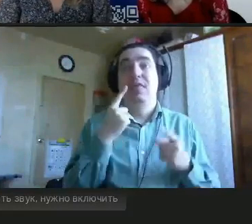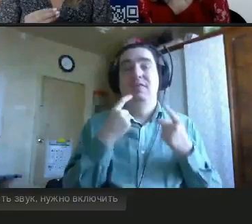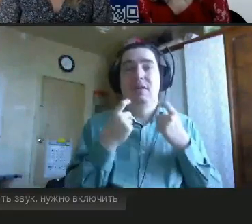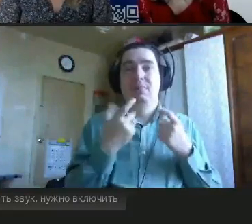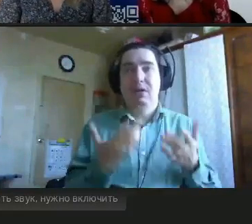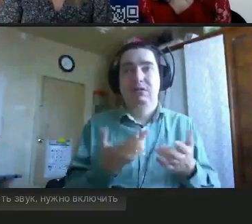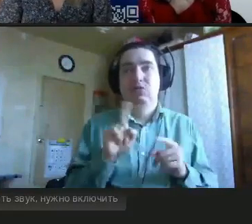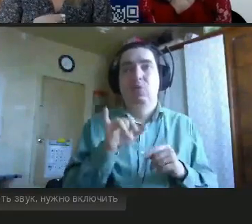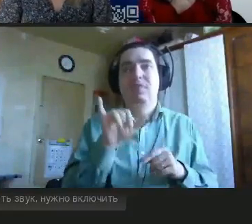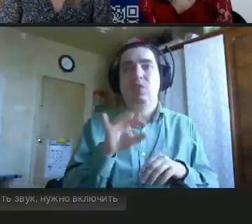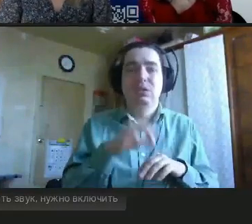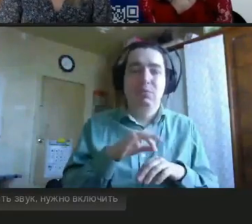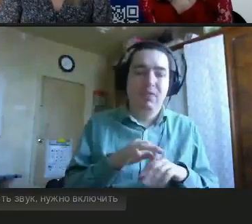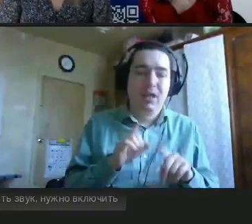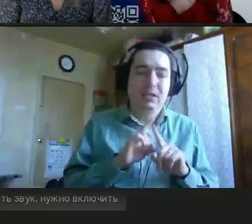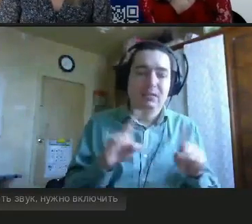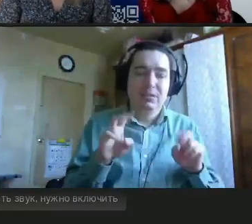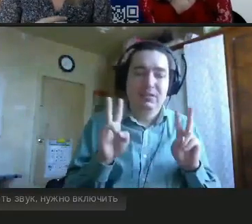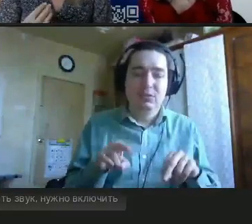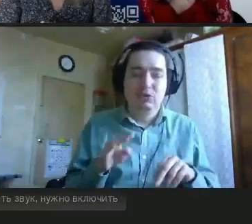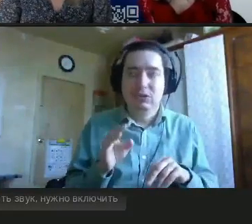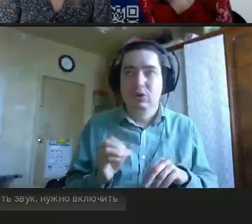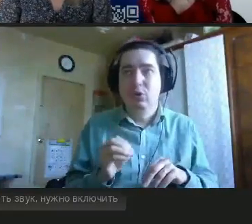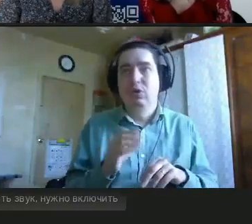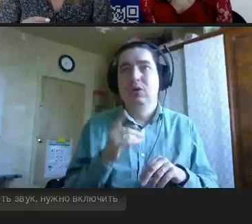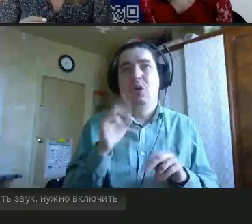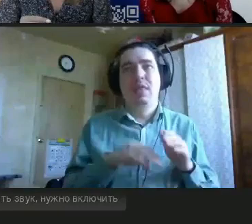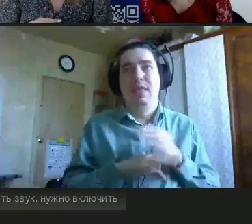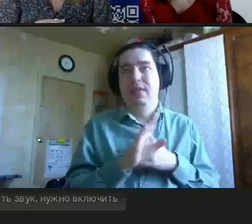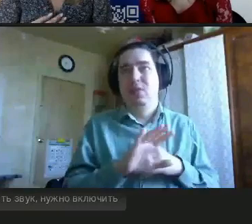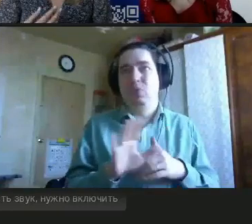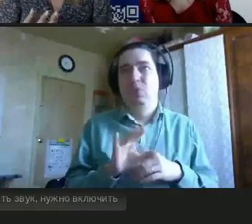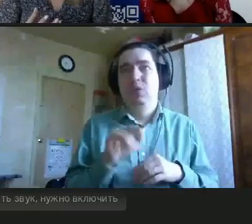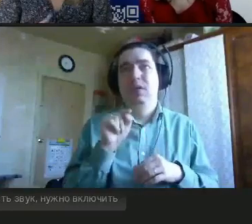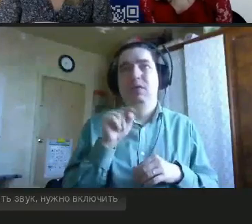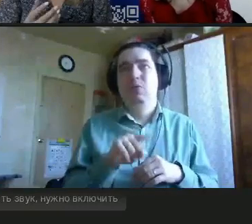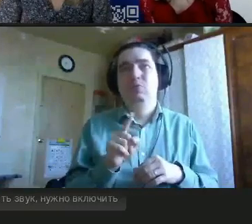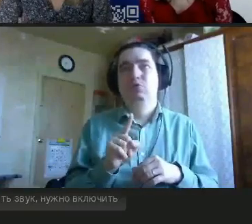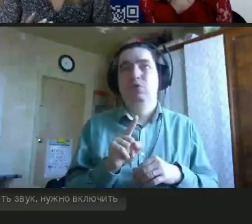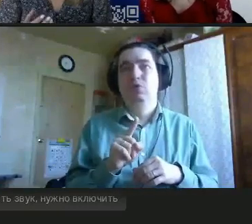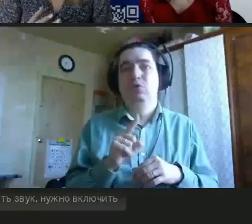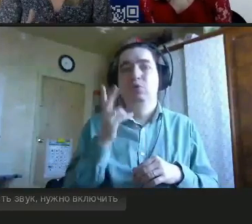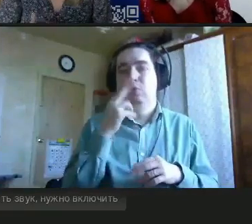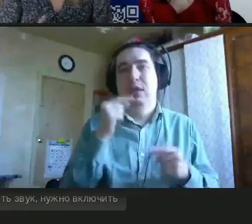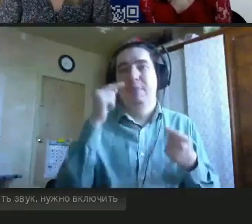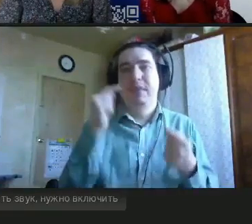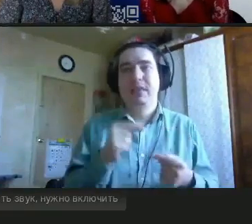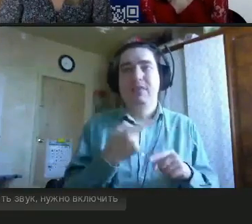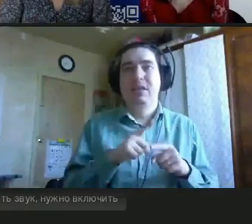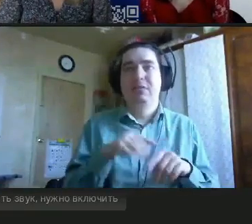том, что у него есть заболевание, оно специфическое, оно не уйдет, о том, что ему нужно адаптироваться с этим